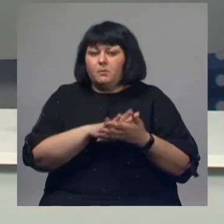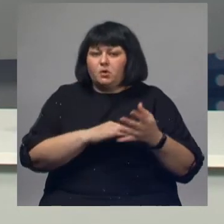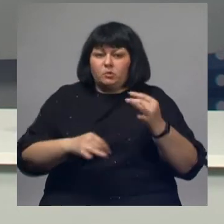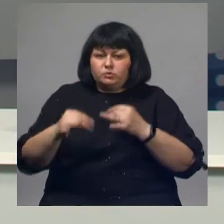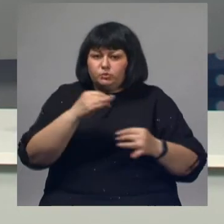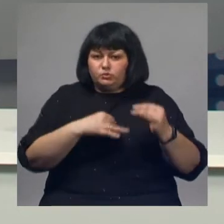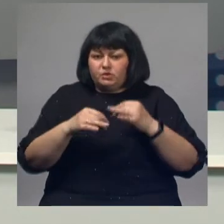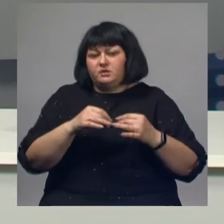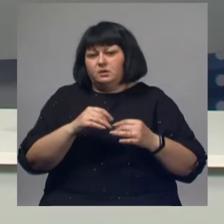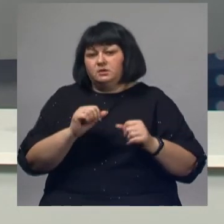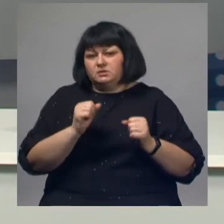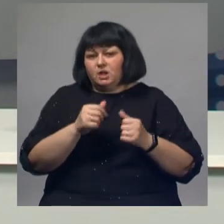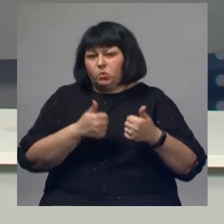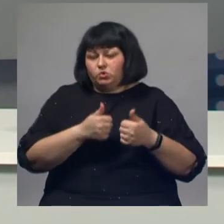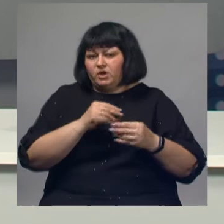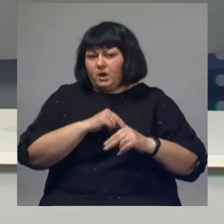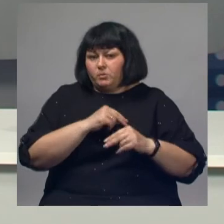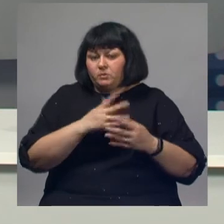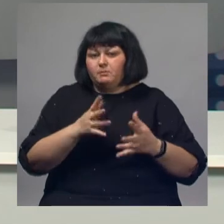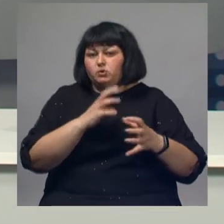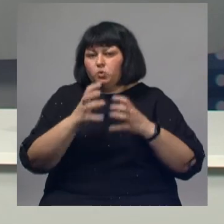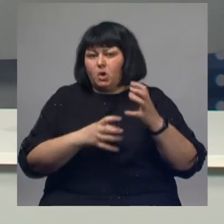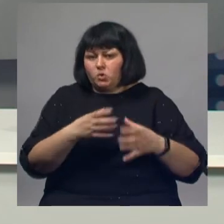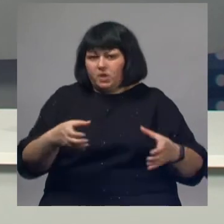перспектив сотрудничества Белгородской области с международной компанией.